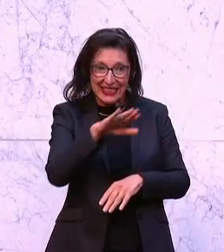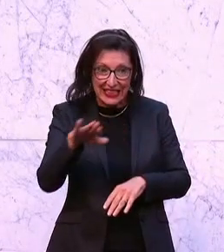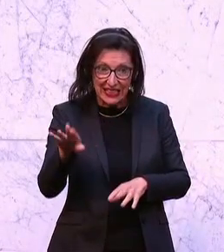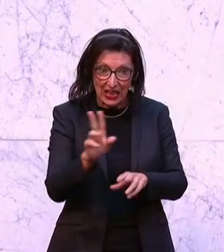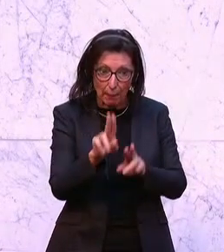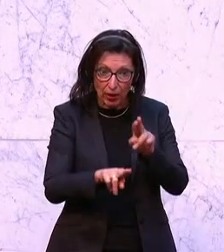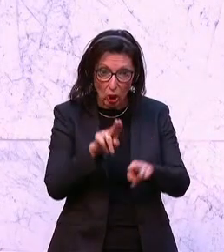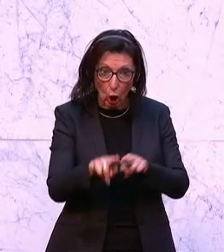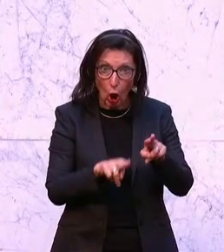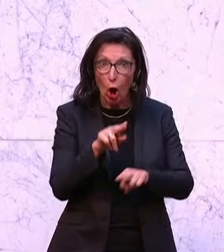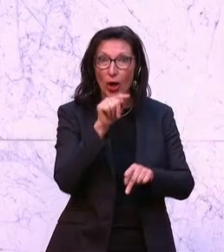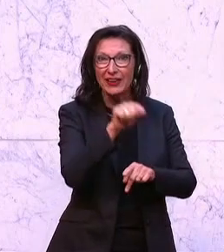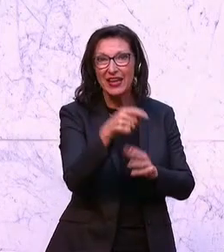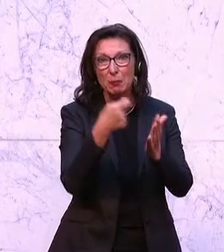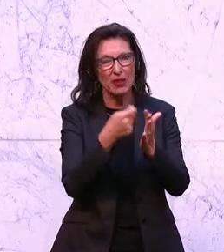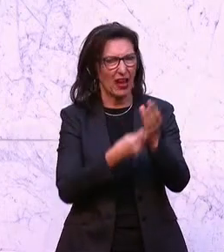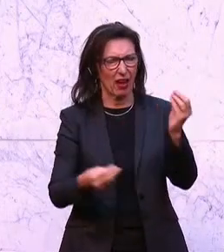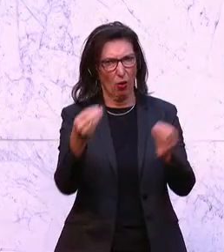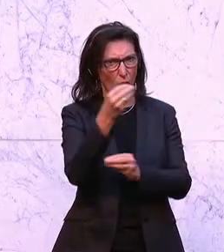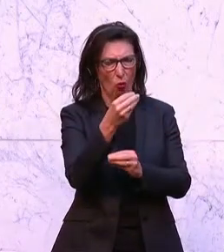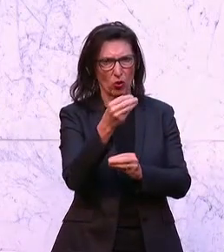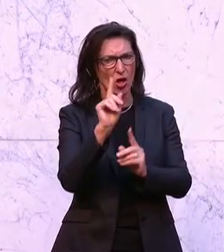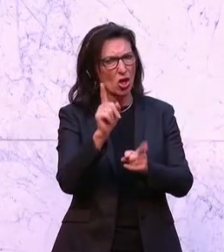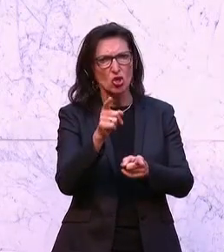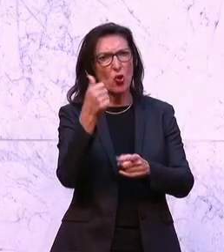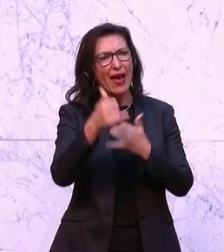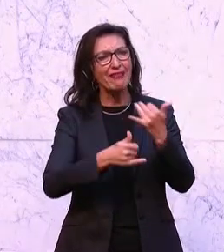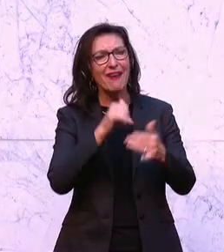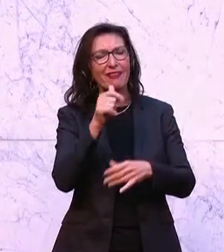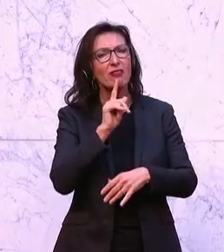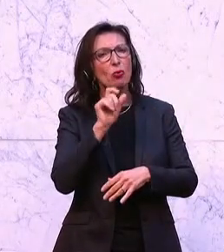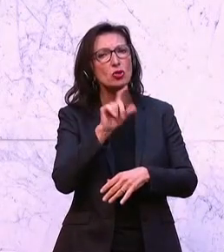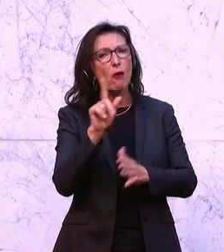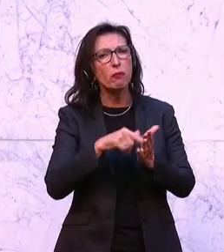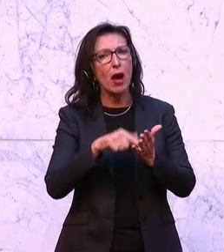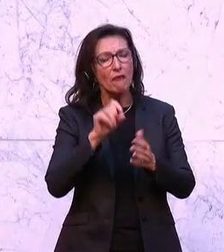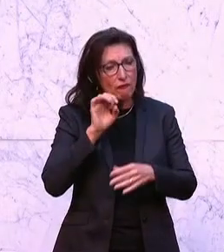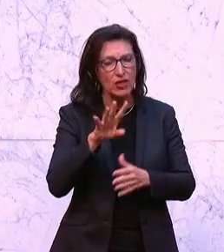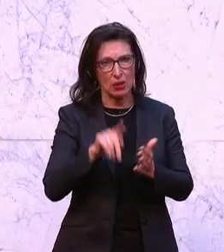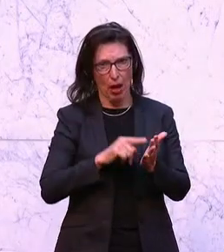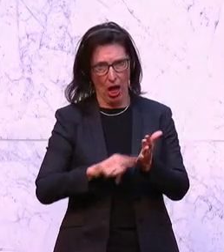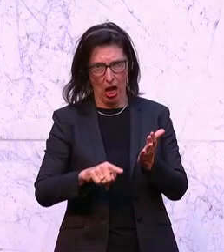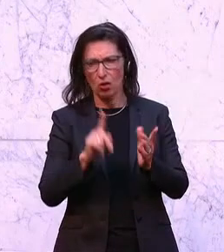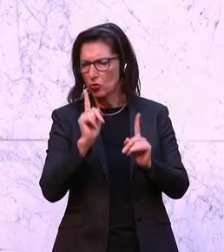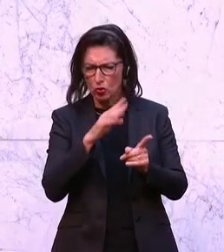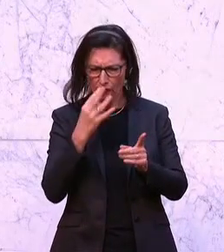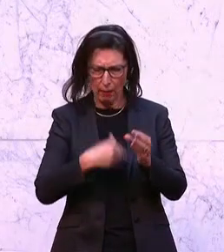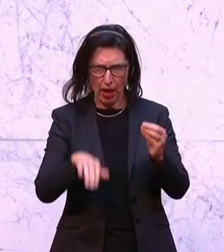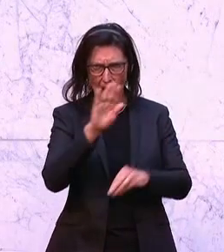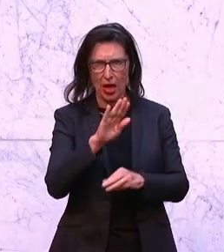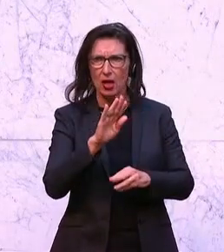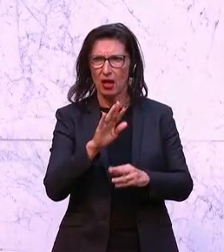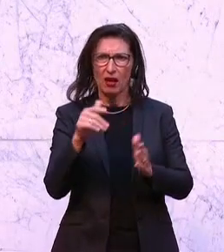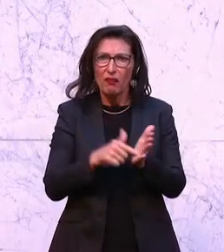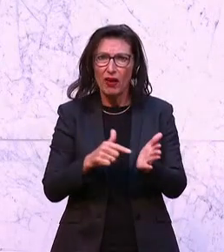12 Mal pro Jahr angerechnet. Das müsste mindestens 14 Mal sein und sollte auch deutlich höher sein. Das würde vor allem die Altersarmut